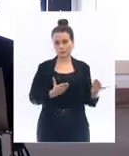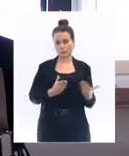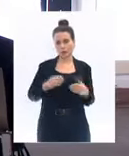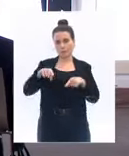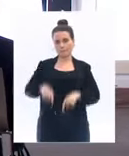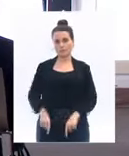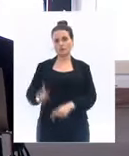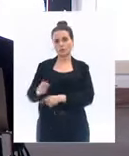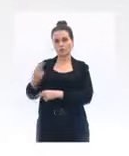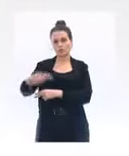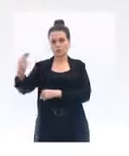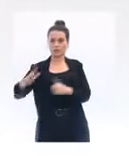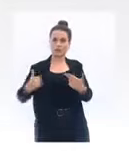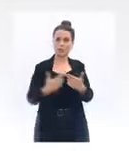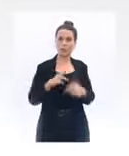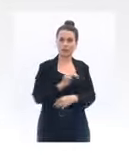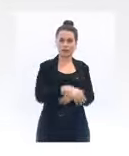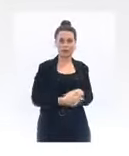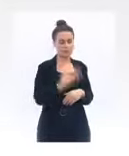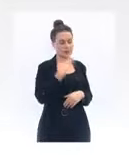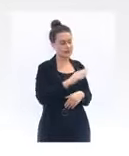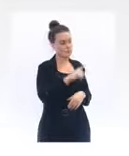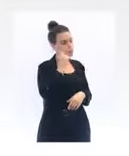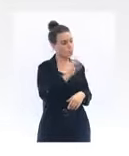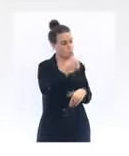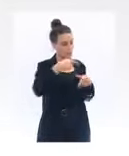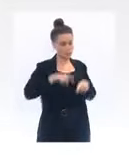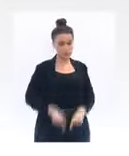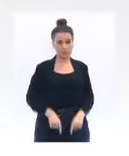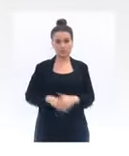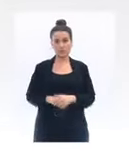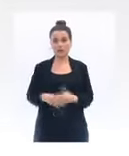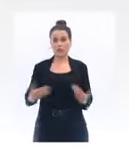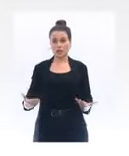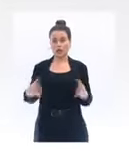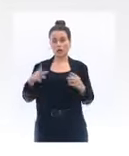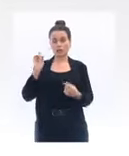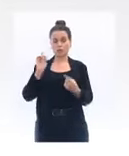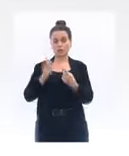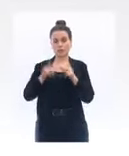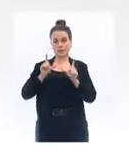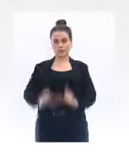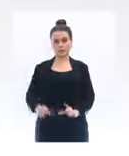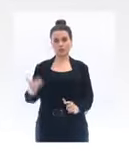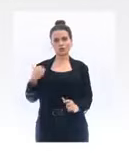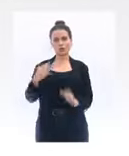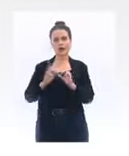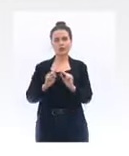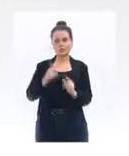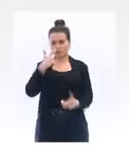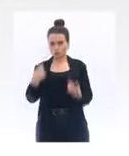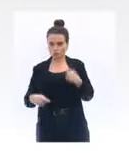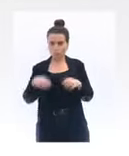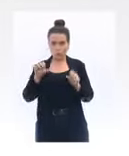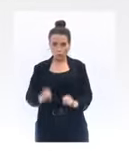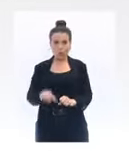répondre. Merci, monsieur le Premier ministre. S'agissant des lycées, j'ai dit tout à'heure qu'il y avait de la souplesse parce que dans le